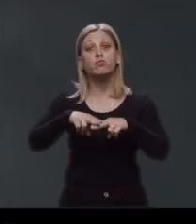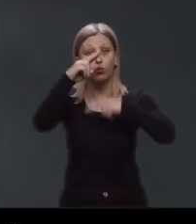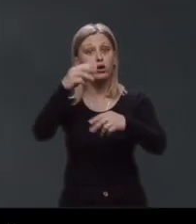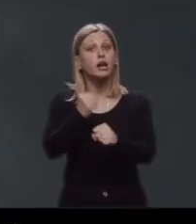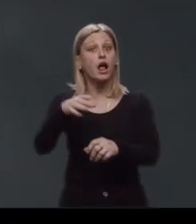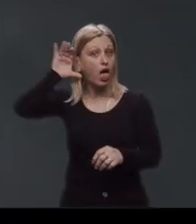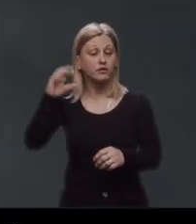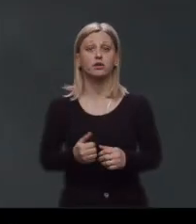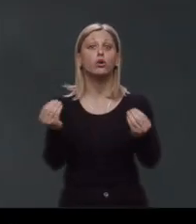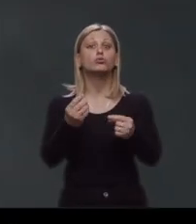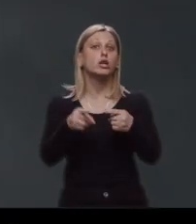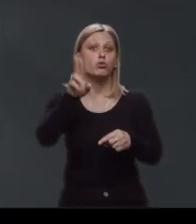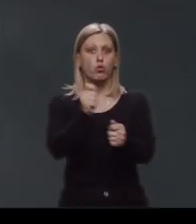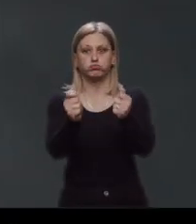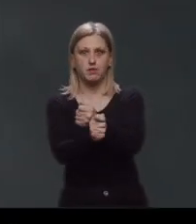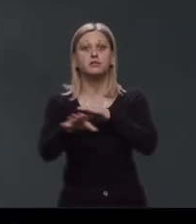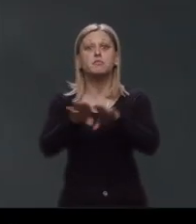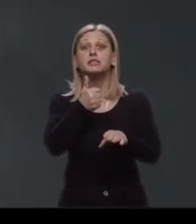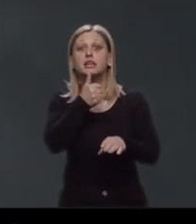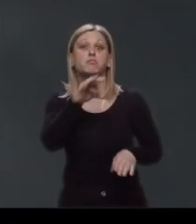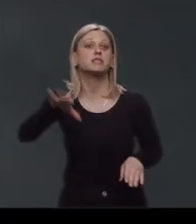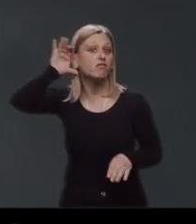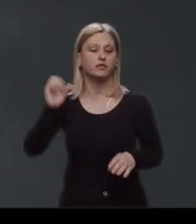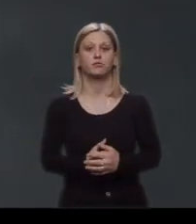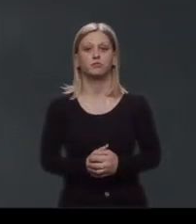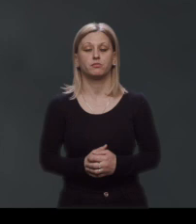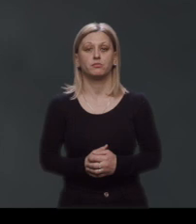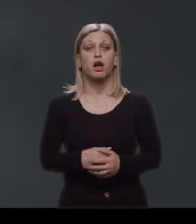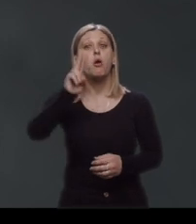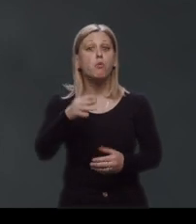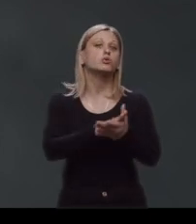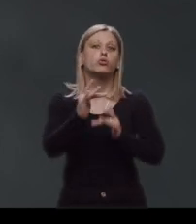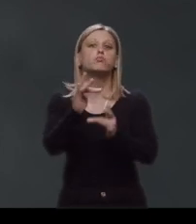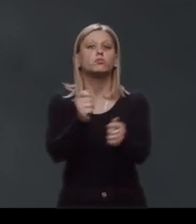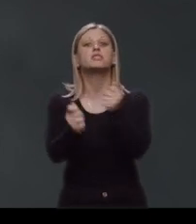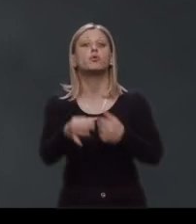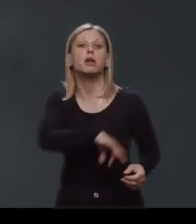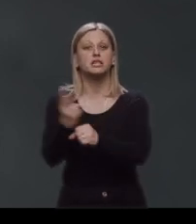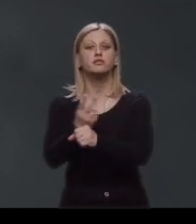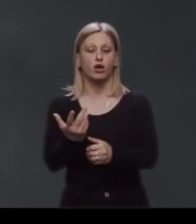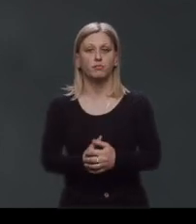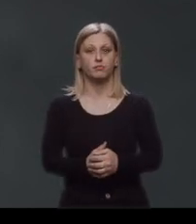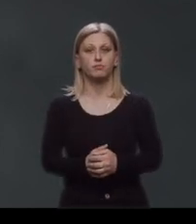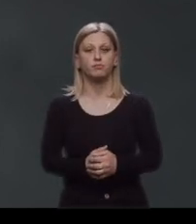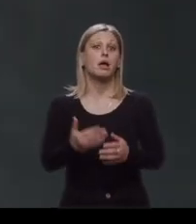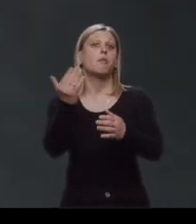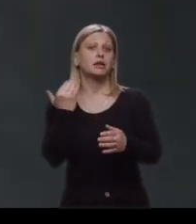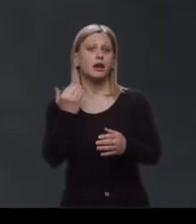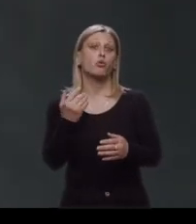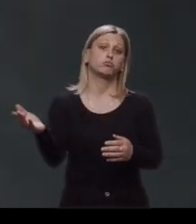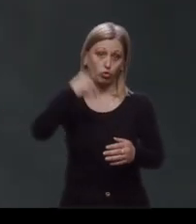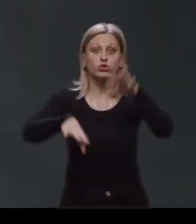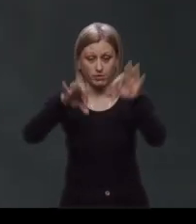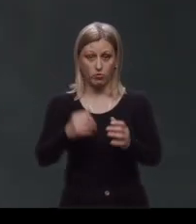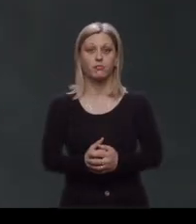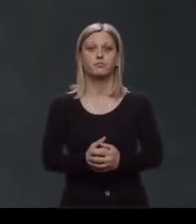Oni će kontrolirati rad vlade, što znači da mogu smijeniti ministra i premijera, a mogu i pokrenuti postupak za smijenu predsjednika države. Prije